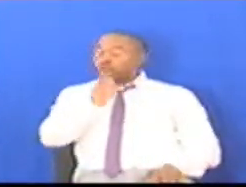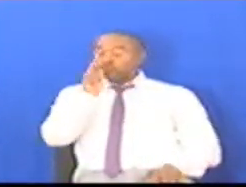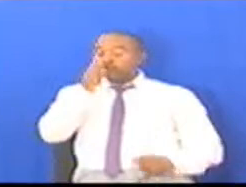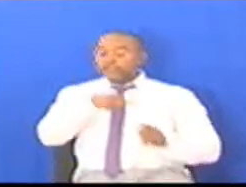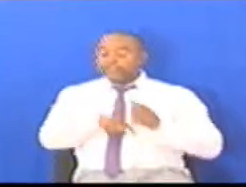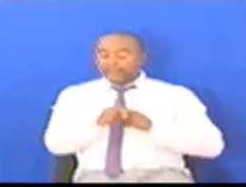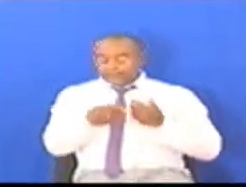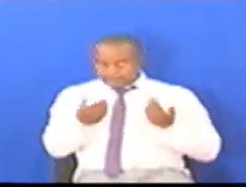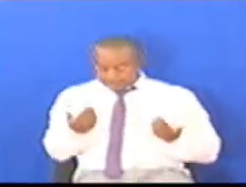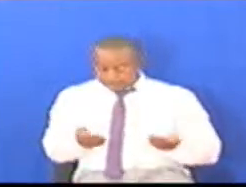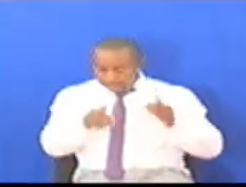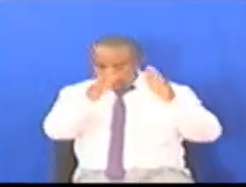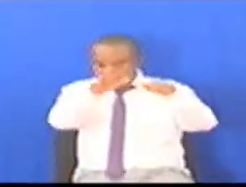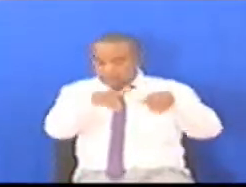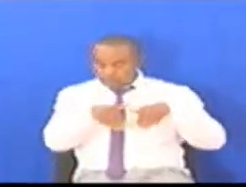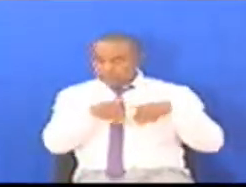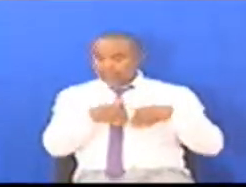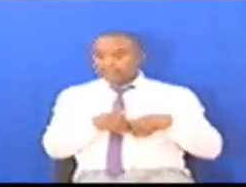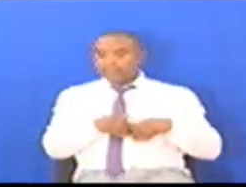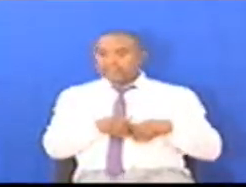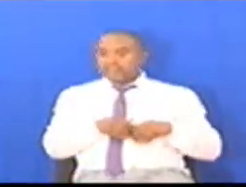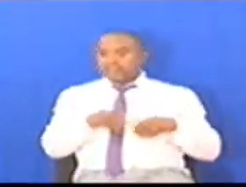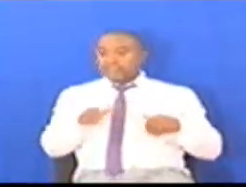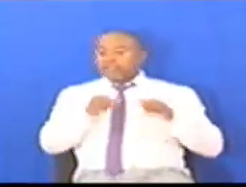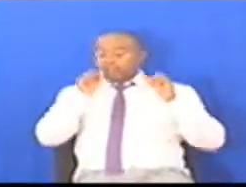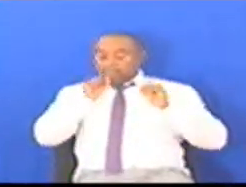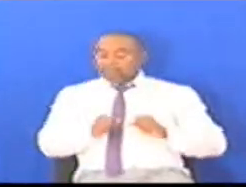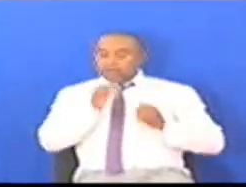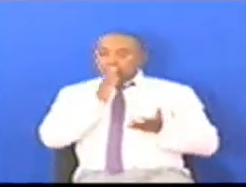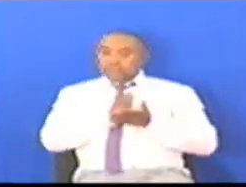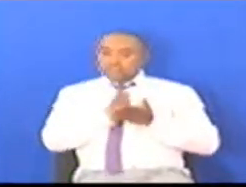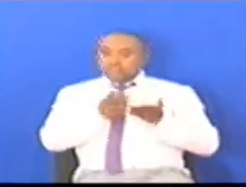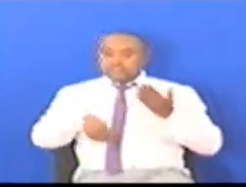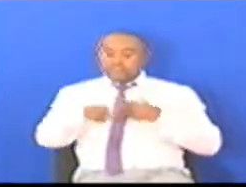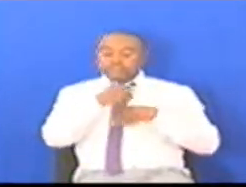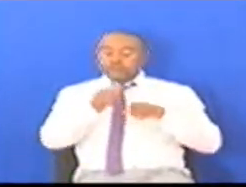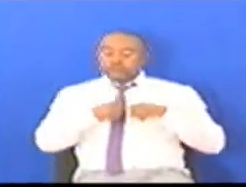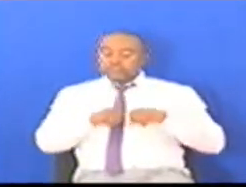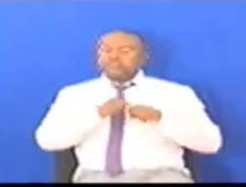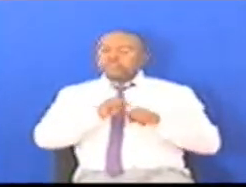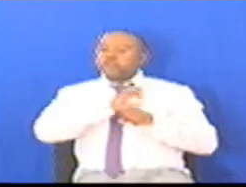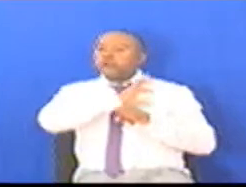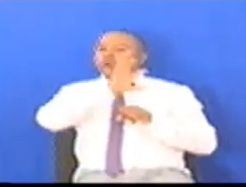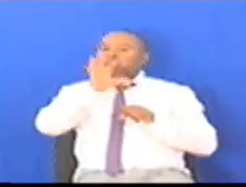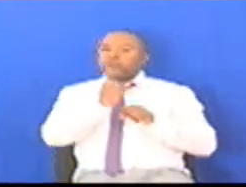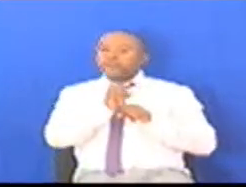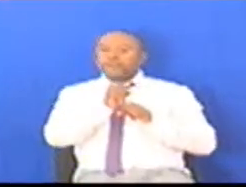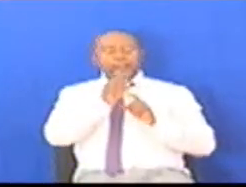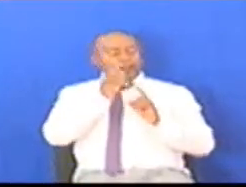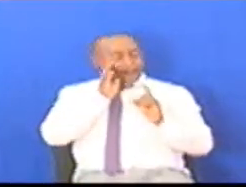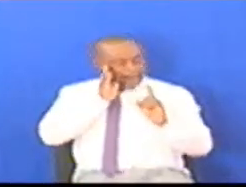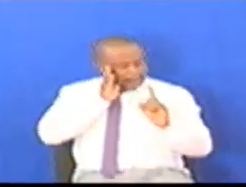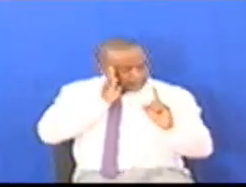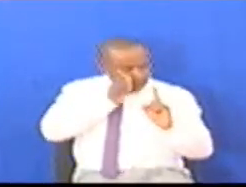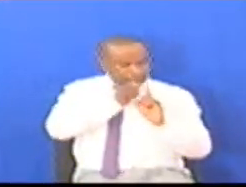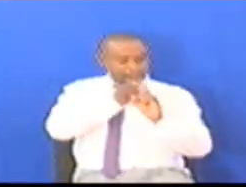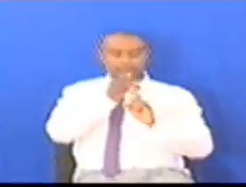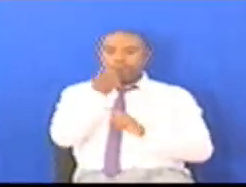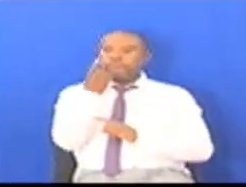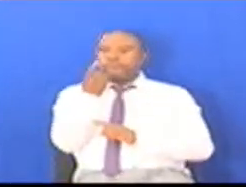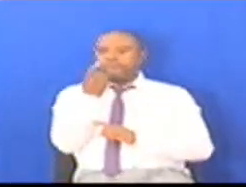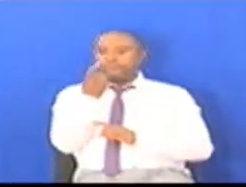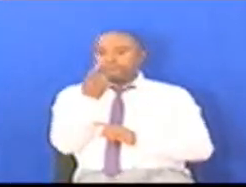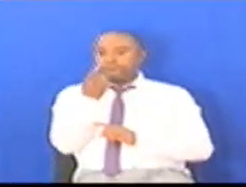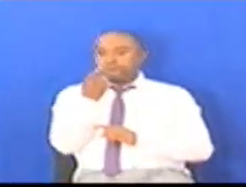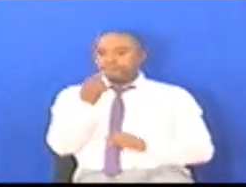Sote tunarusuo kwa wa Tanzania Basi tuakikishia tunatekeleza yote Haya kwa lengo moja Kwenye uimboetu wa